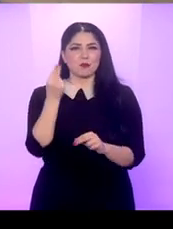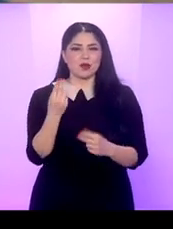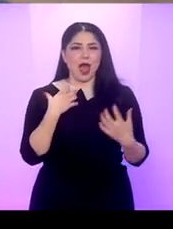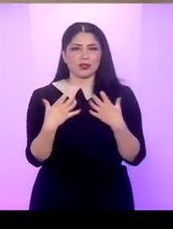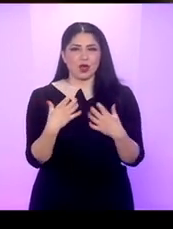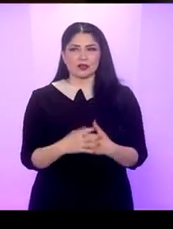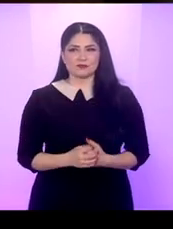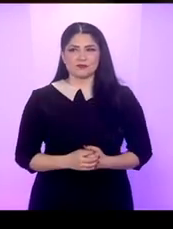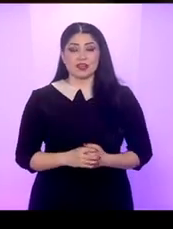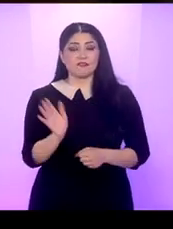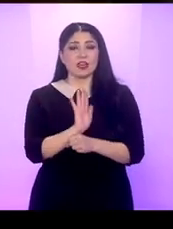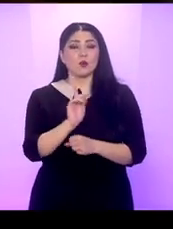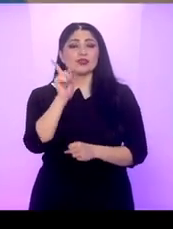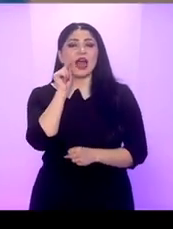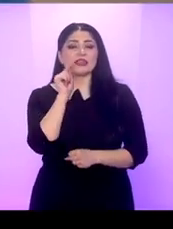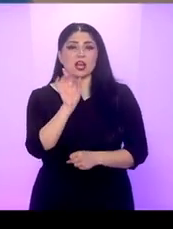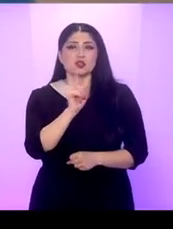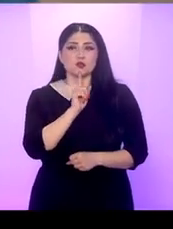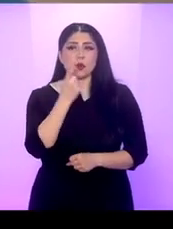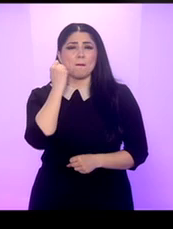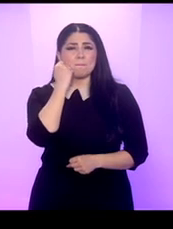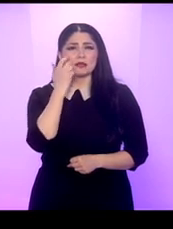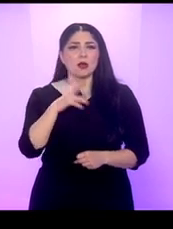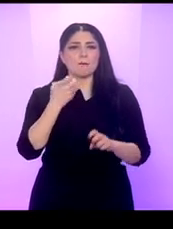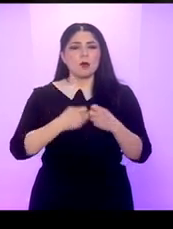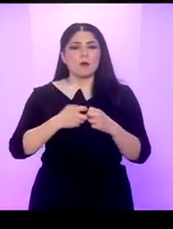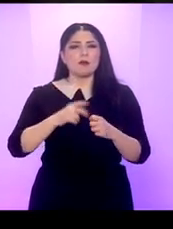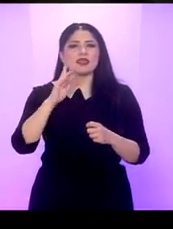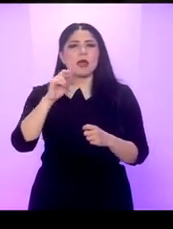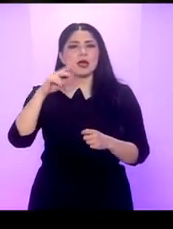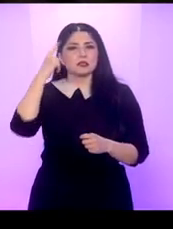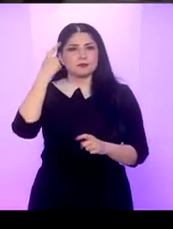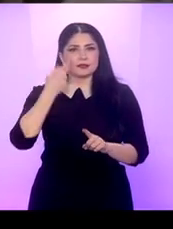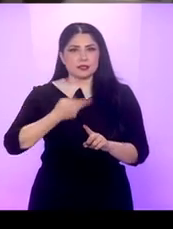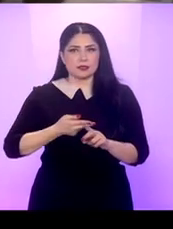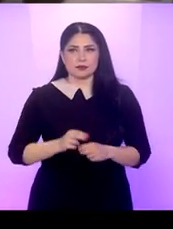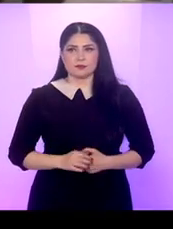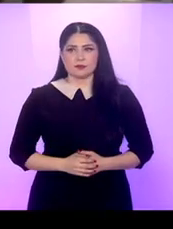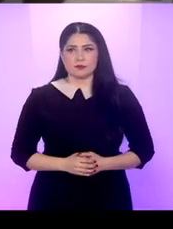actor Filmul The Father în care interpretează rolul unui bătrân cu demență i-a adus acest premiu